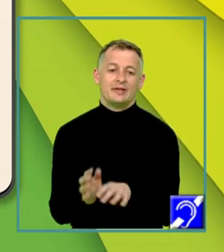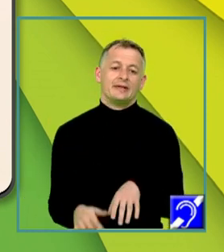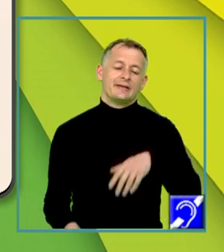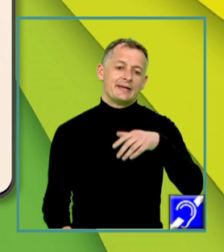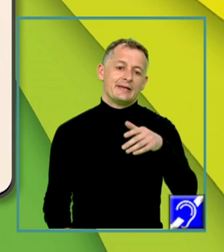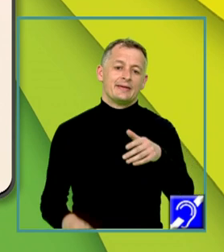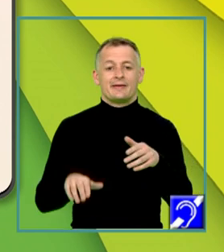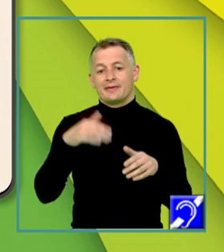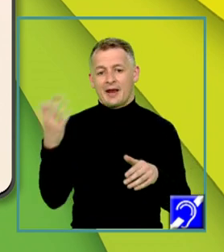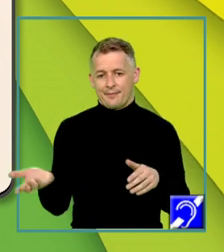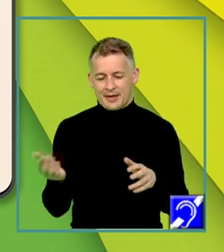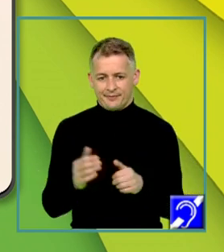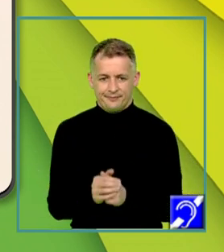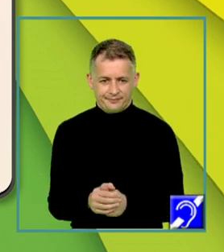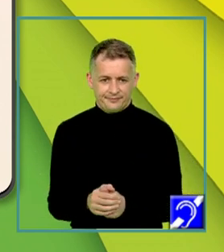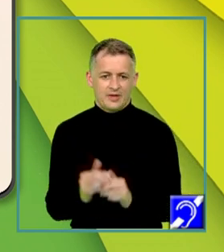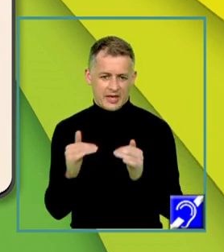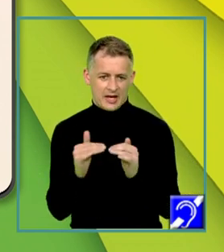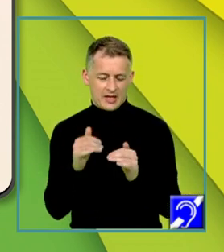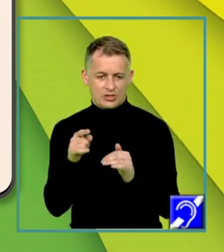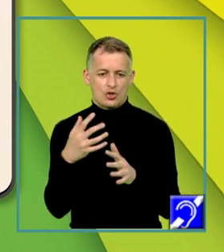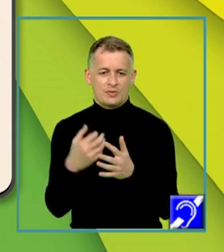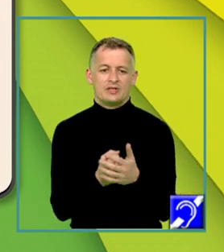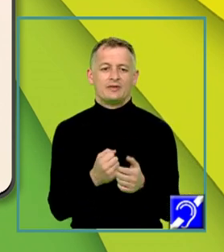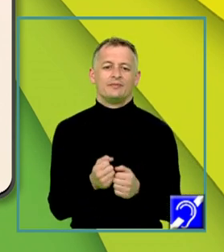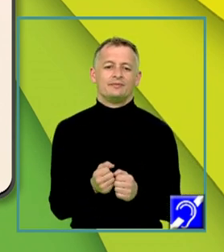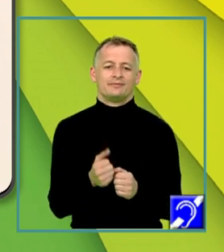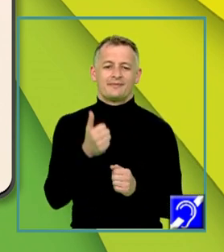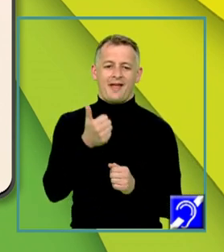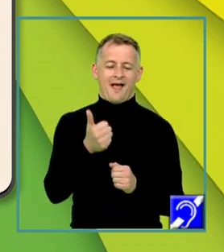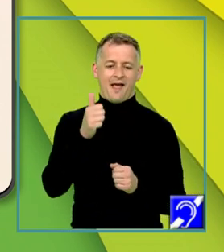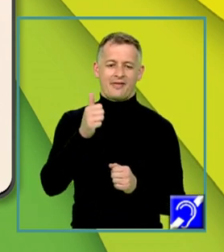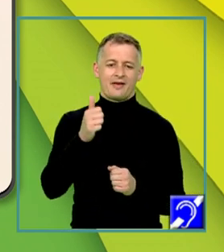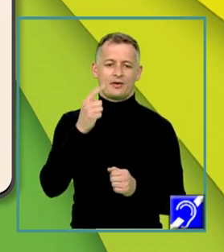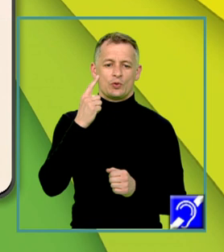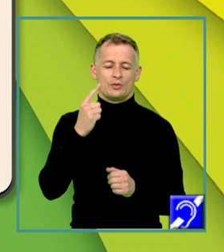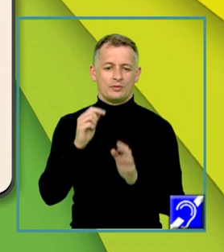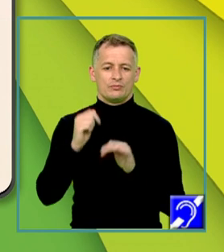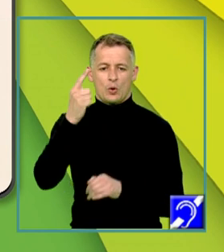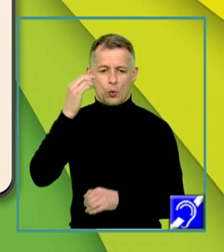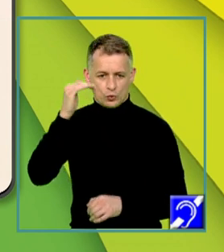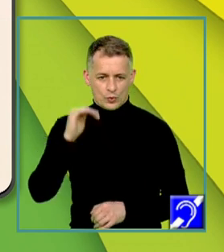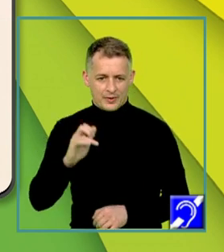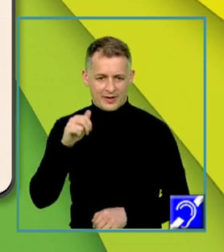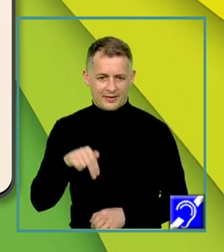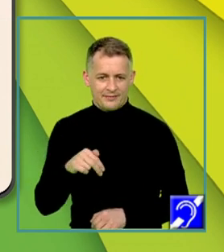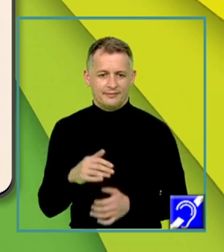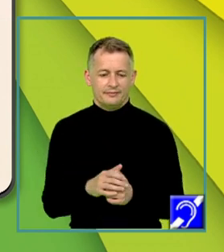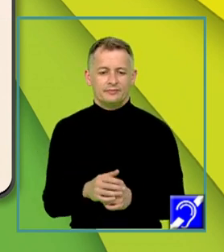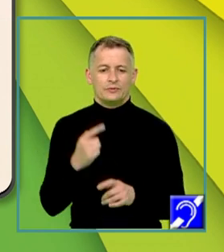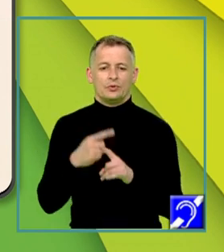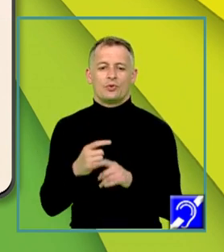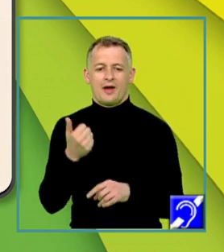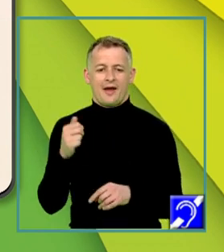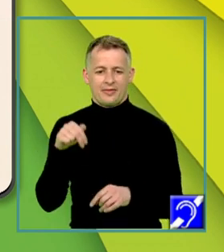dreapta egalității și obținem A de Ien înmulțit cu A de Ien